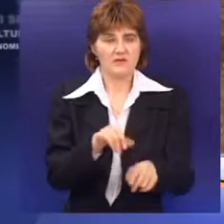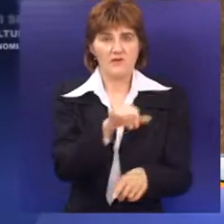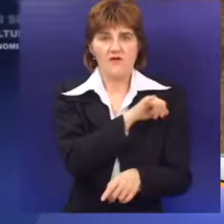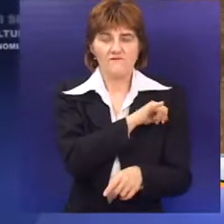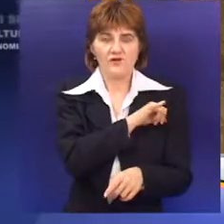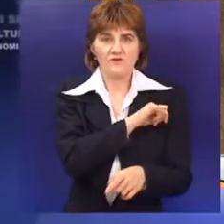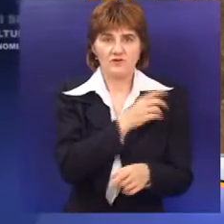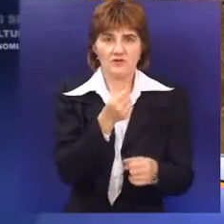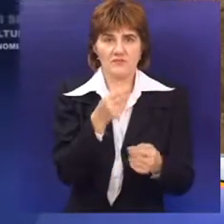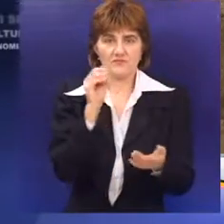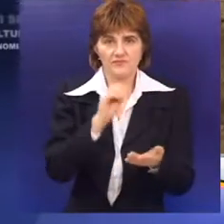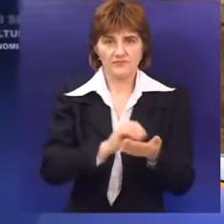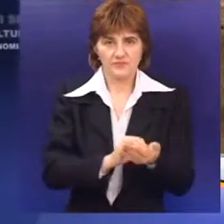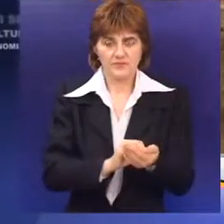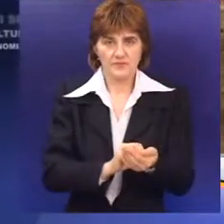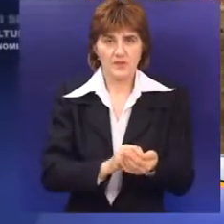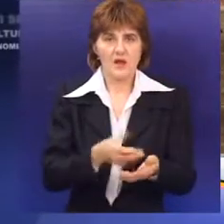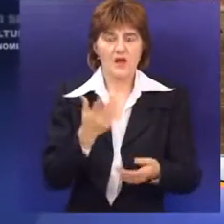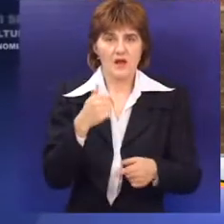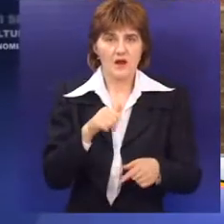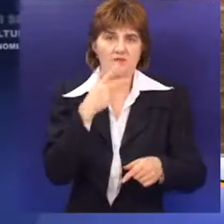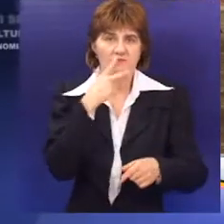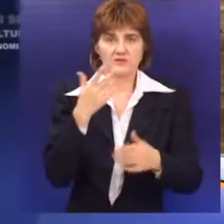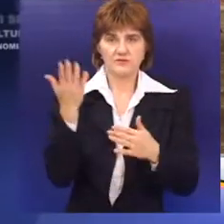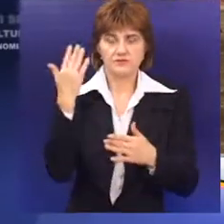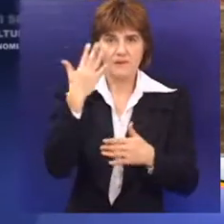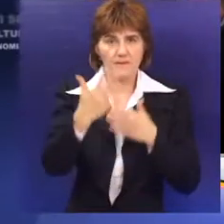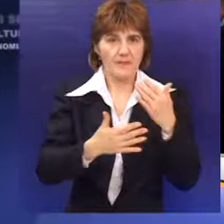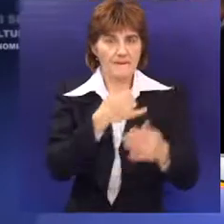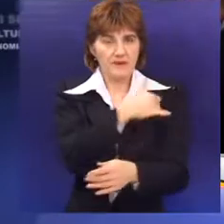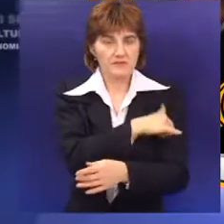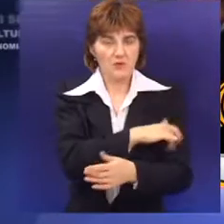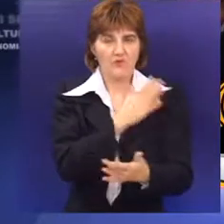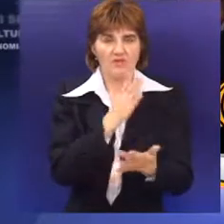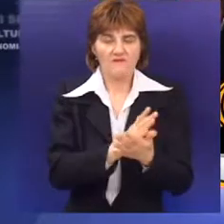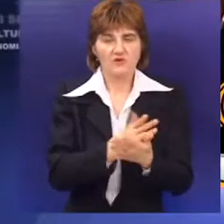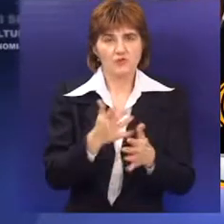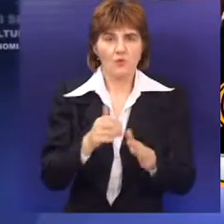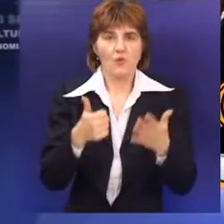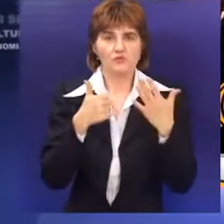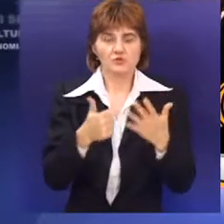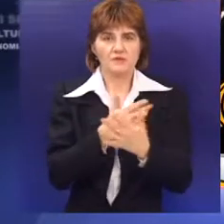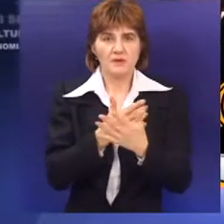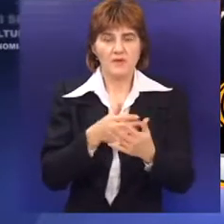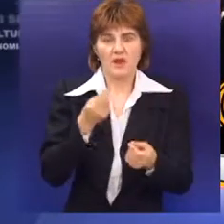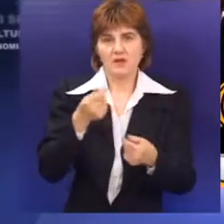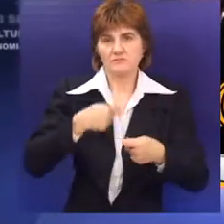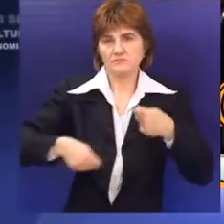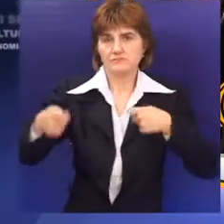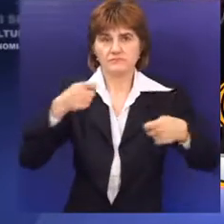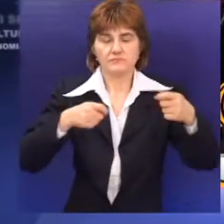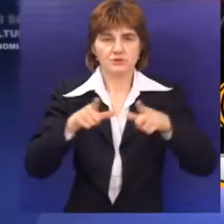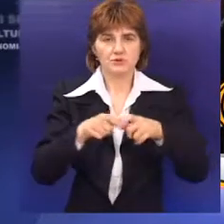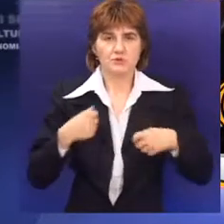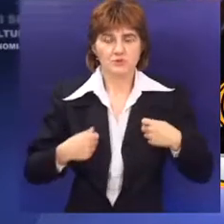autonomne pokrajine Vojvodine. Pokrajinska vlada je u proteklih pet godina investirala preko 6 milijardi 100 miliona nepovratnih sredstava na